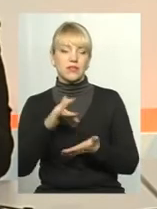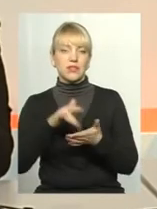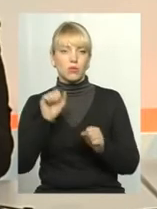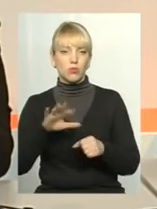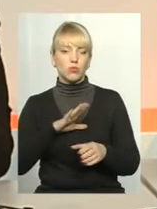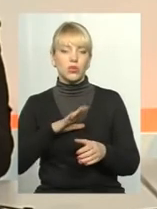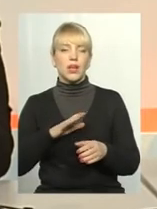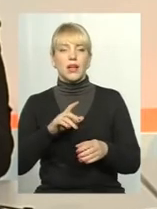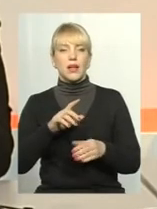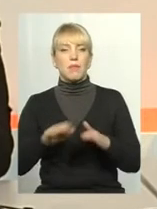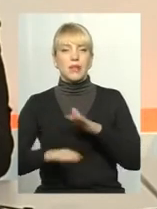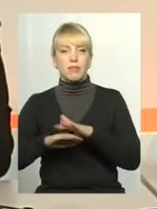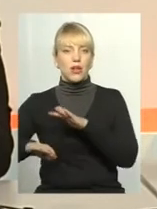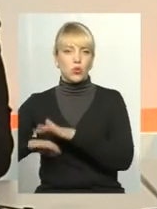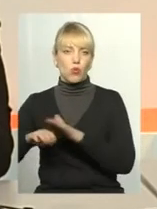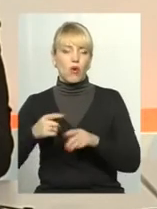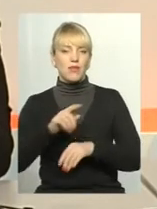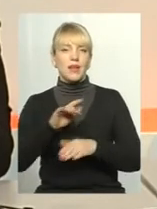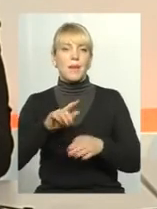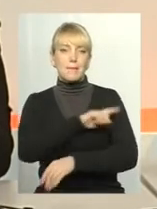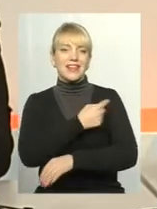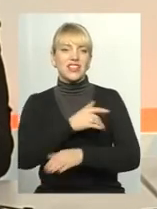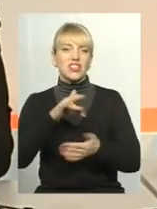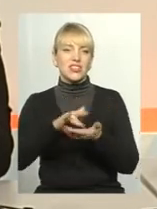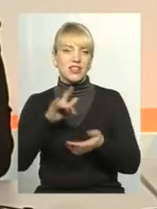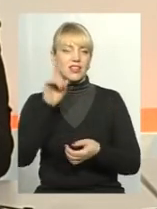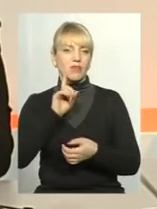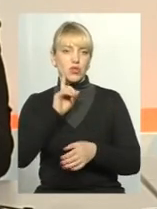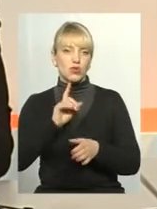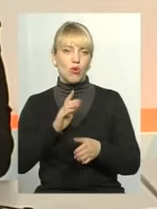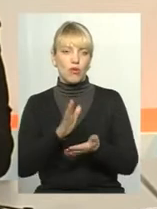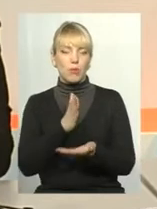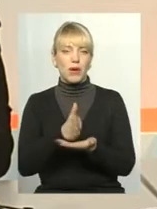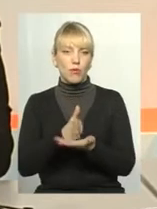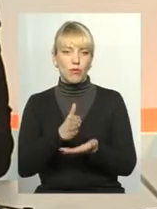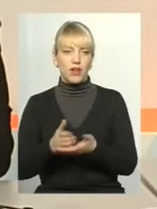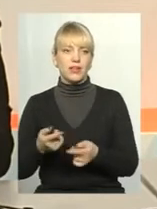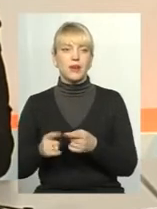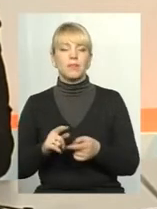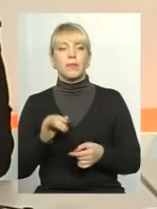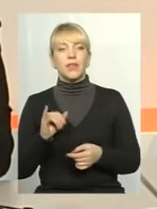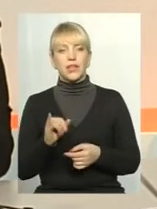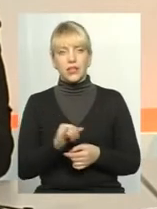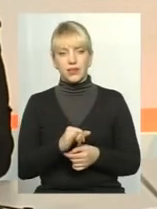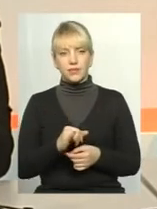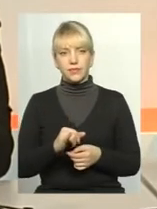базування, якщо це область, район, це можуть бути фершерсько-акушерські пункти. І